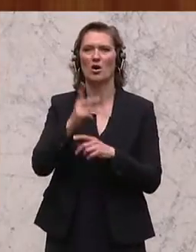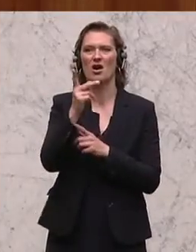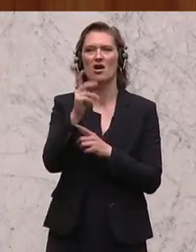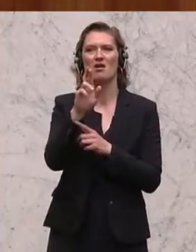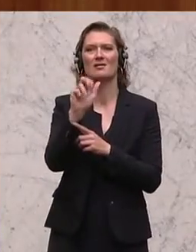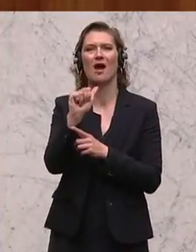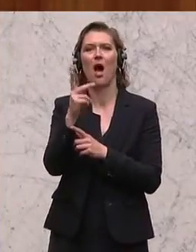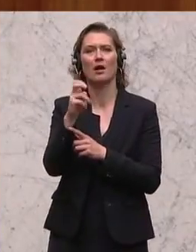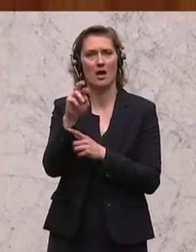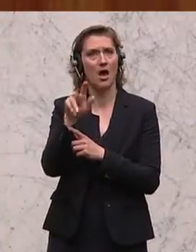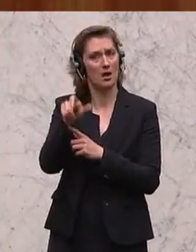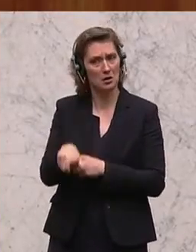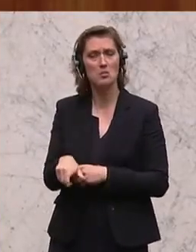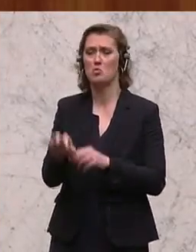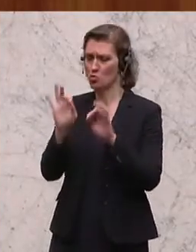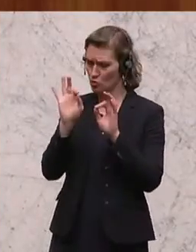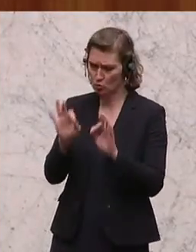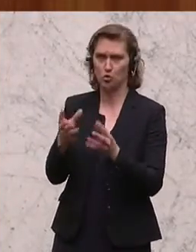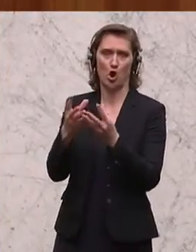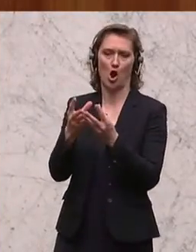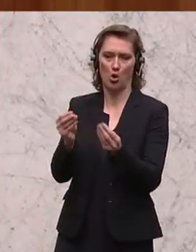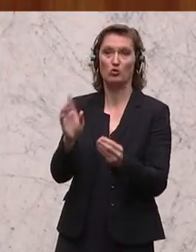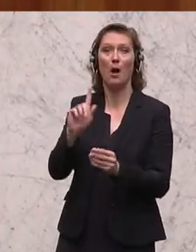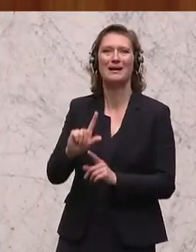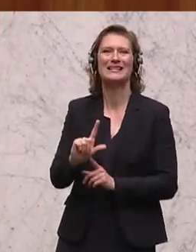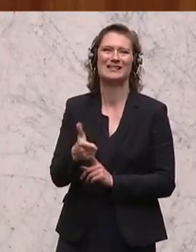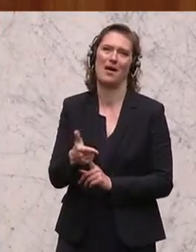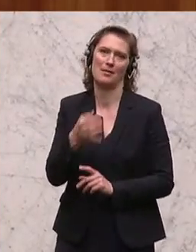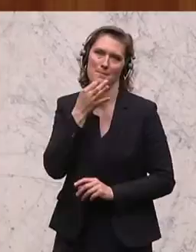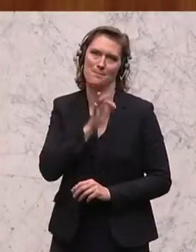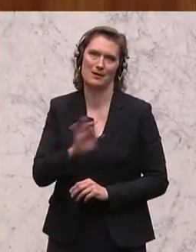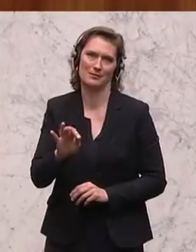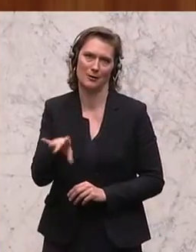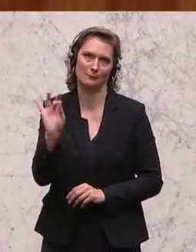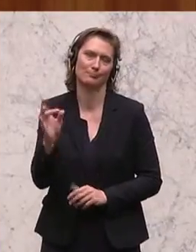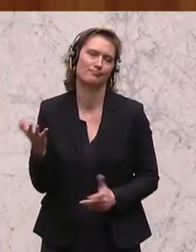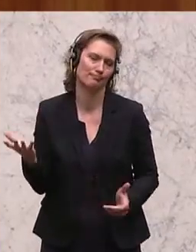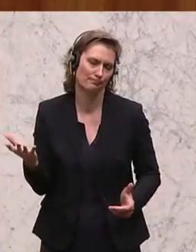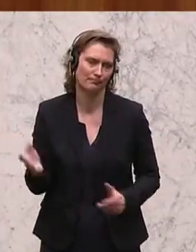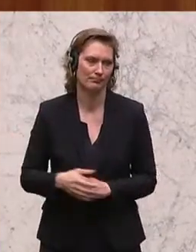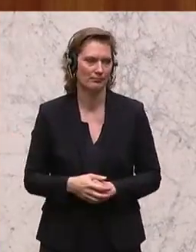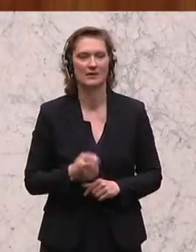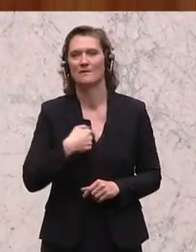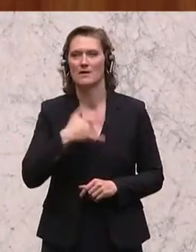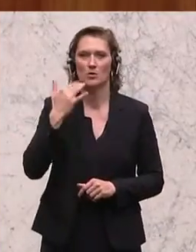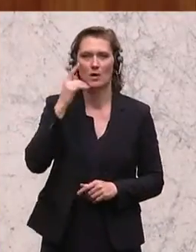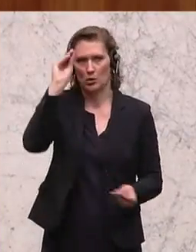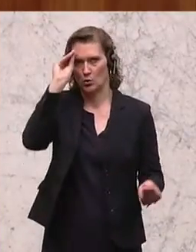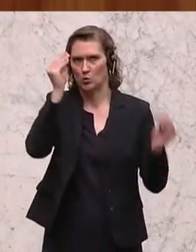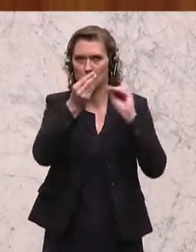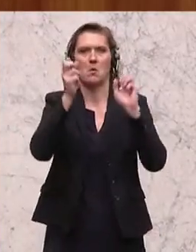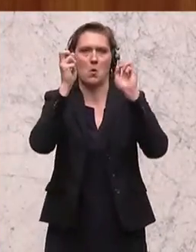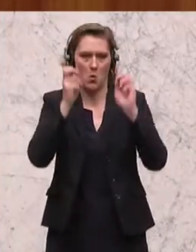Kraker ist eine gute Lösung. Aber es ist für uns die zweitbeste Lösung. Sie haben uns darum entschieden und gesagt, okay,